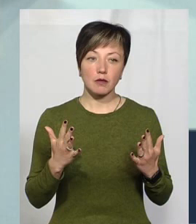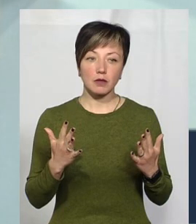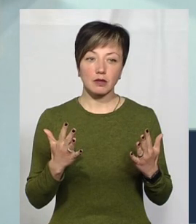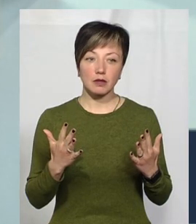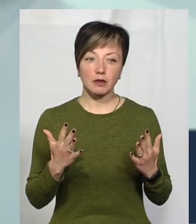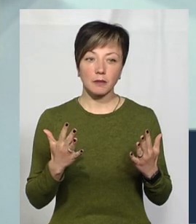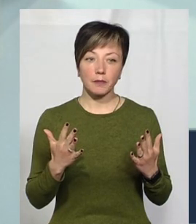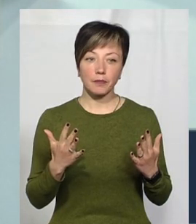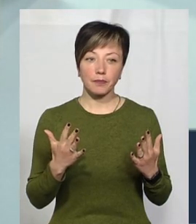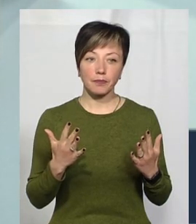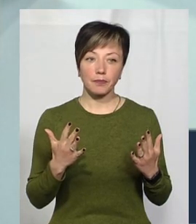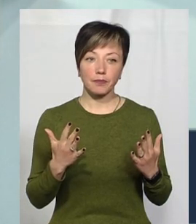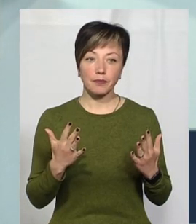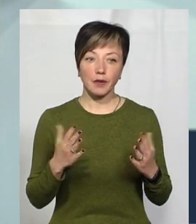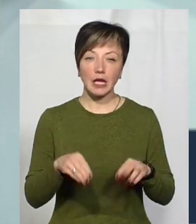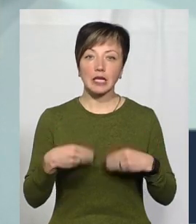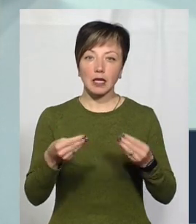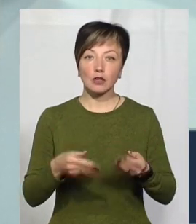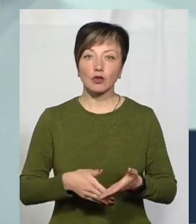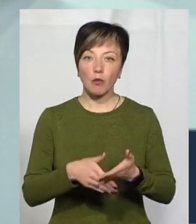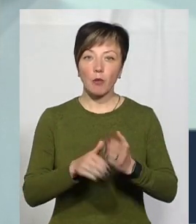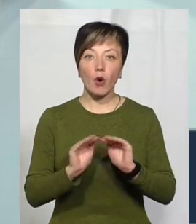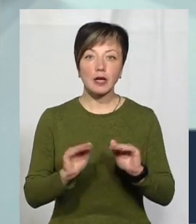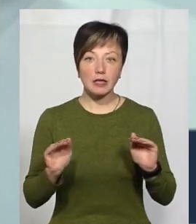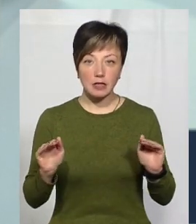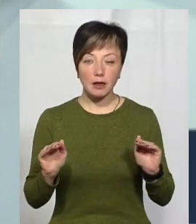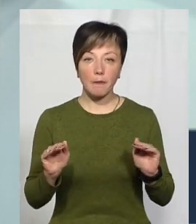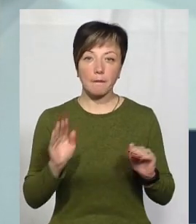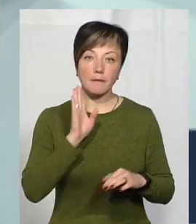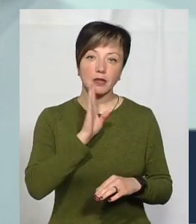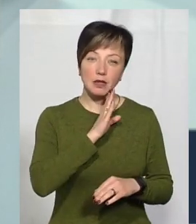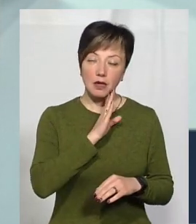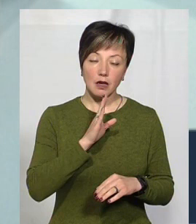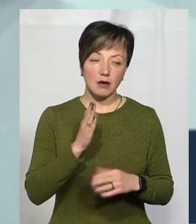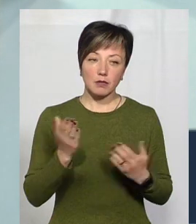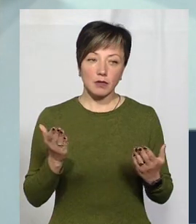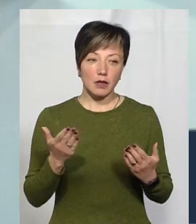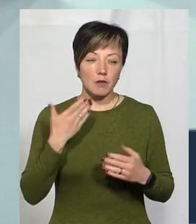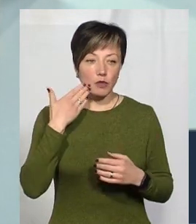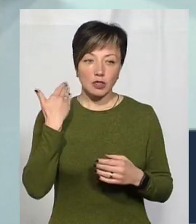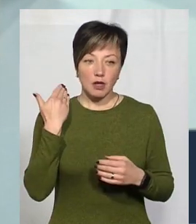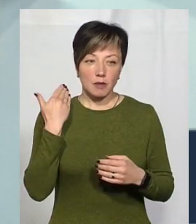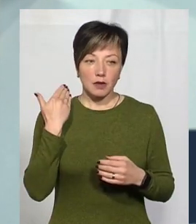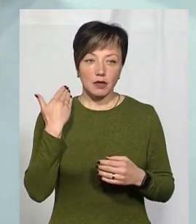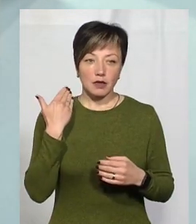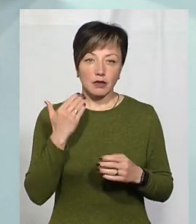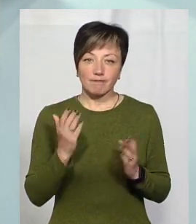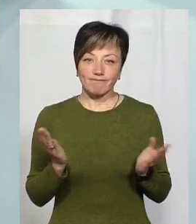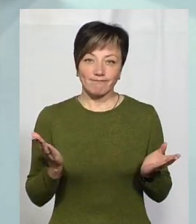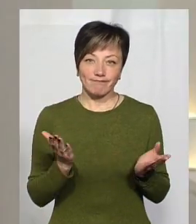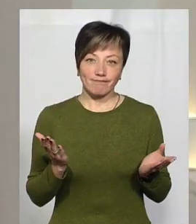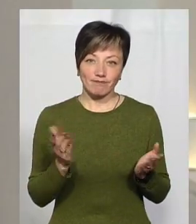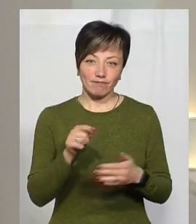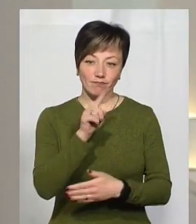таких, де надається допомога дітям, матерям, тут послаблення відносне.